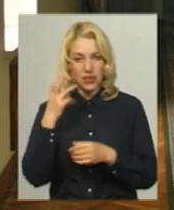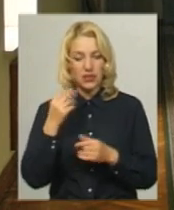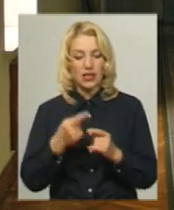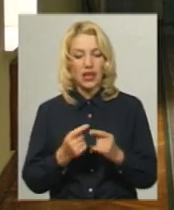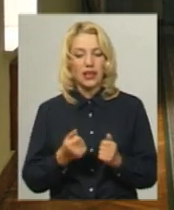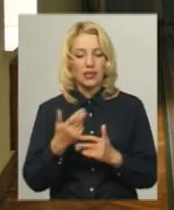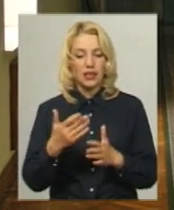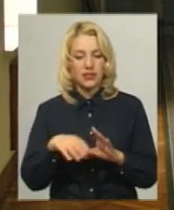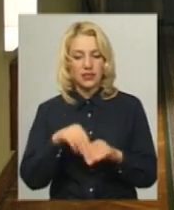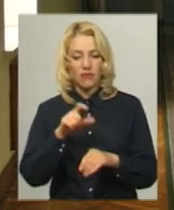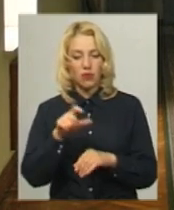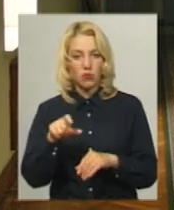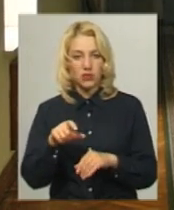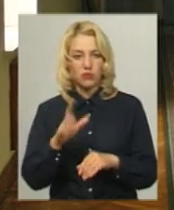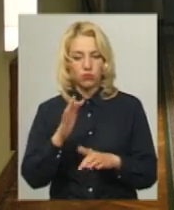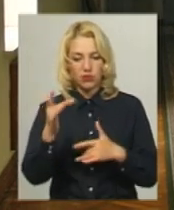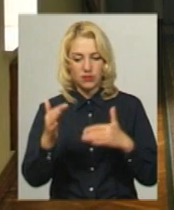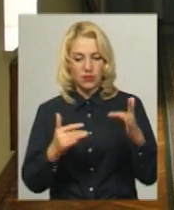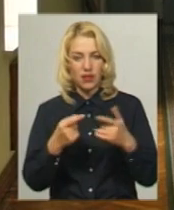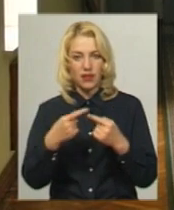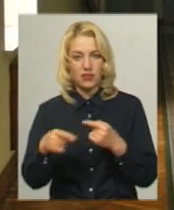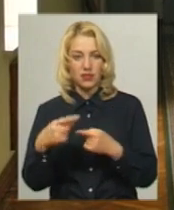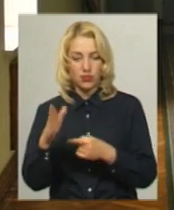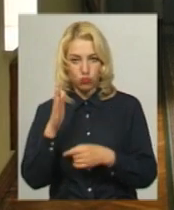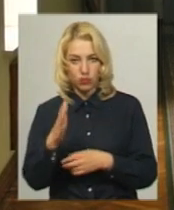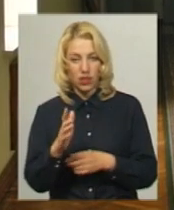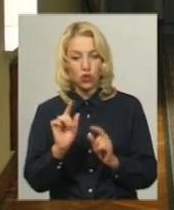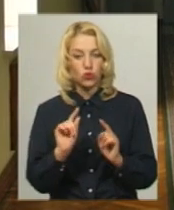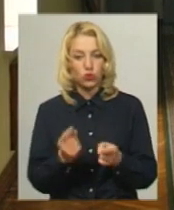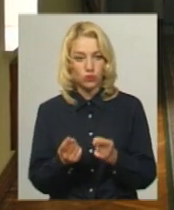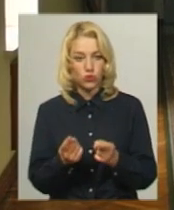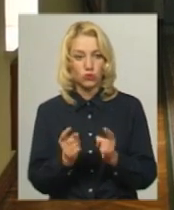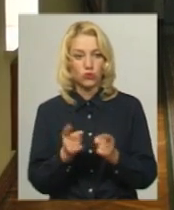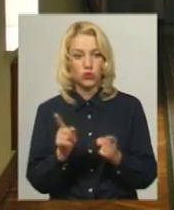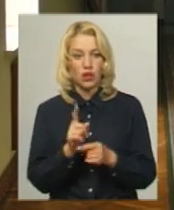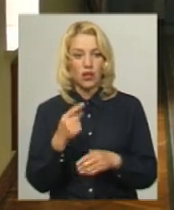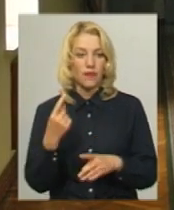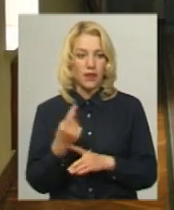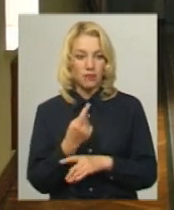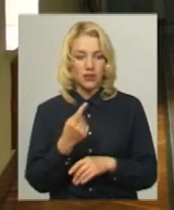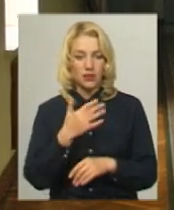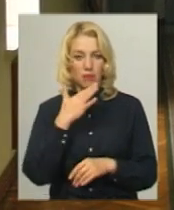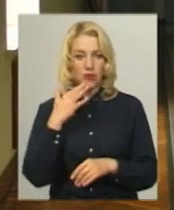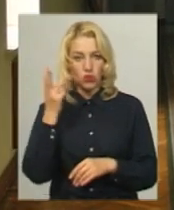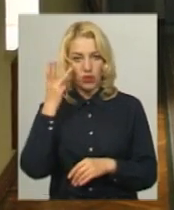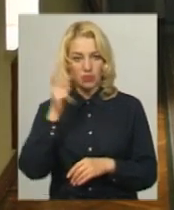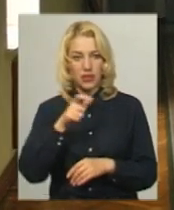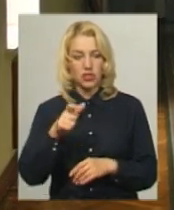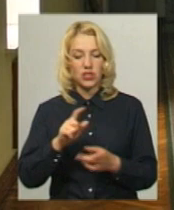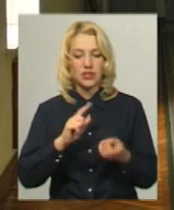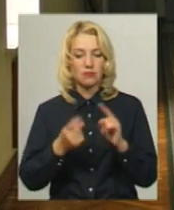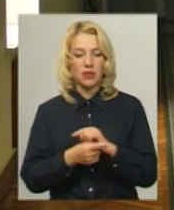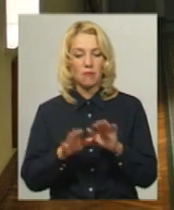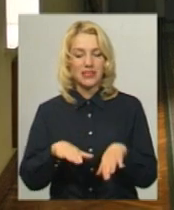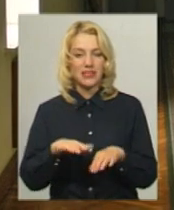виборців у списках буде різнитися і зараз різниться. Чому? Тому що, найперше, багато хмельничан змінили місце